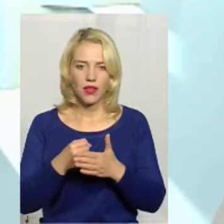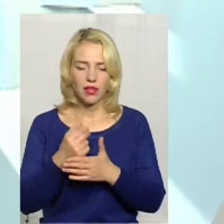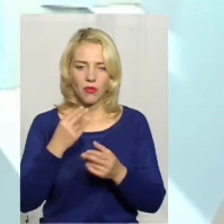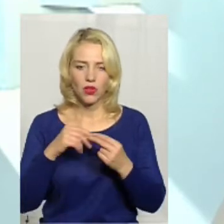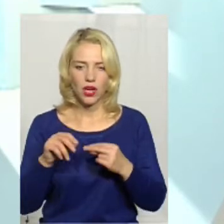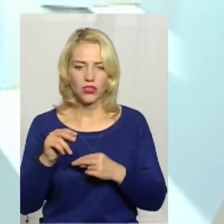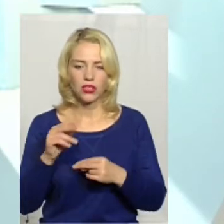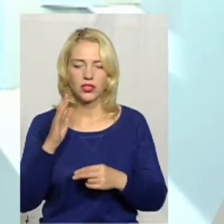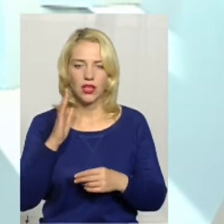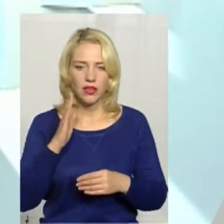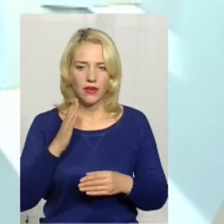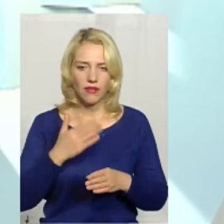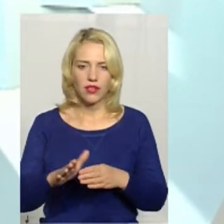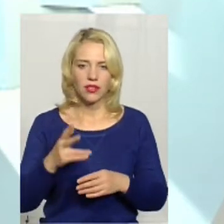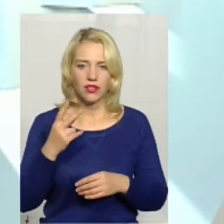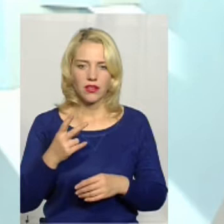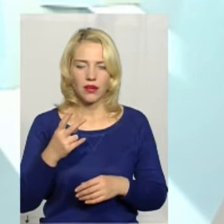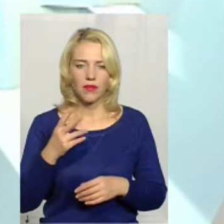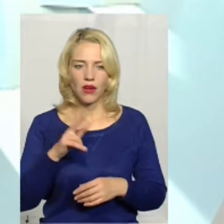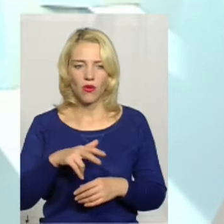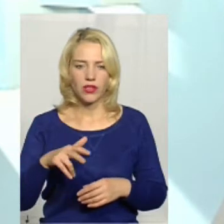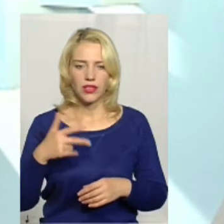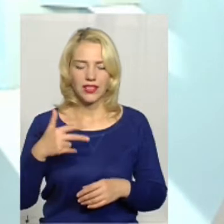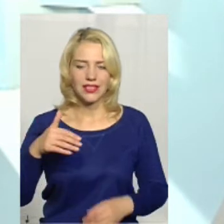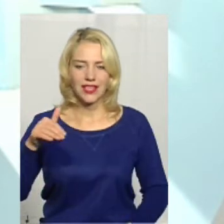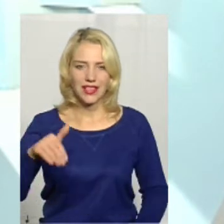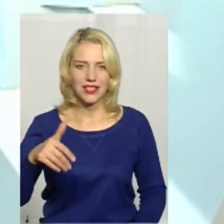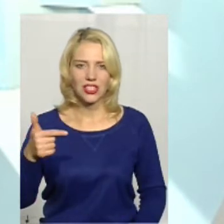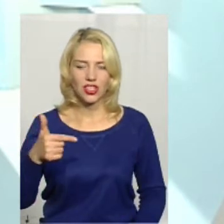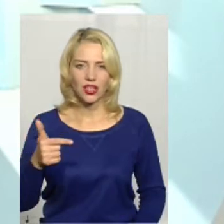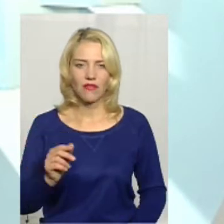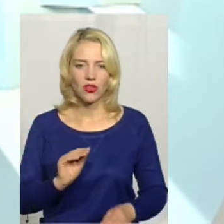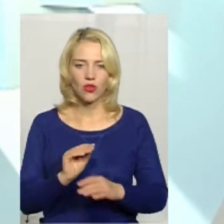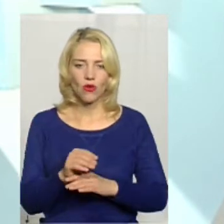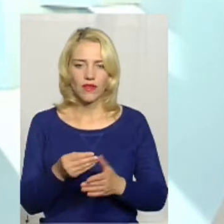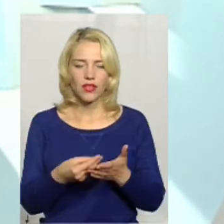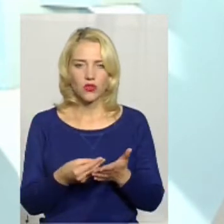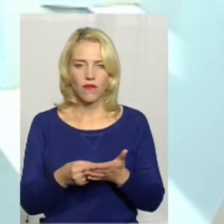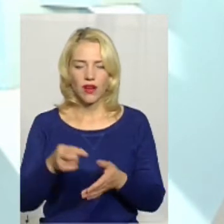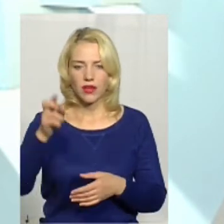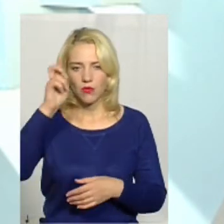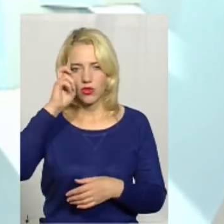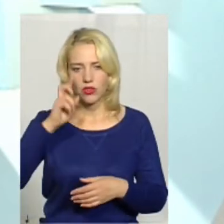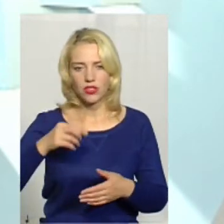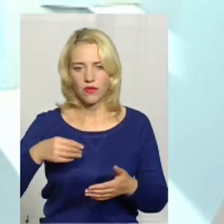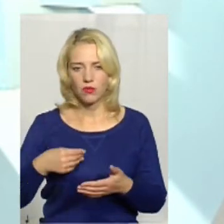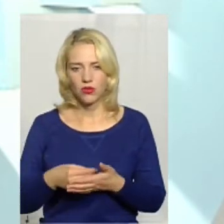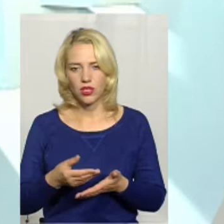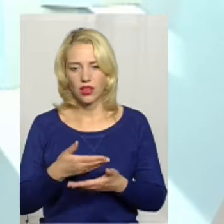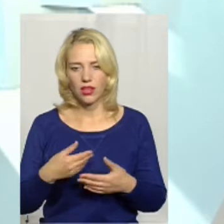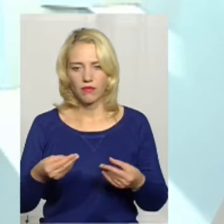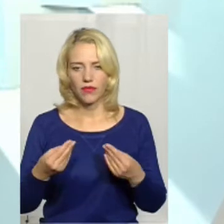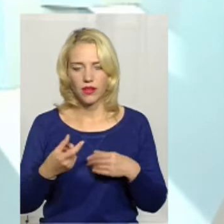мільйони 30 тисяч гривень до фінансування, бо з державного бюджету нам дали